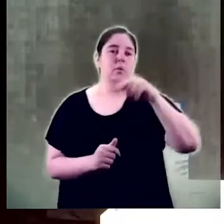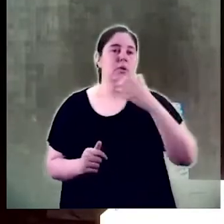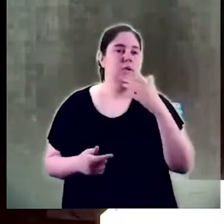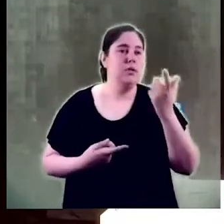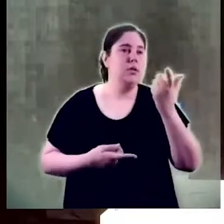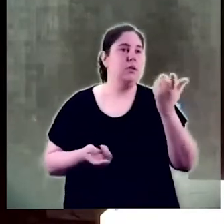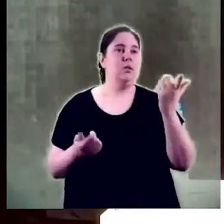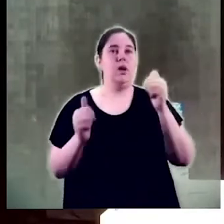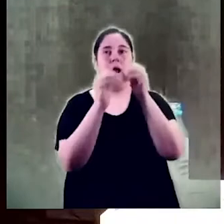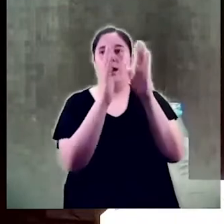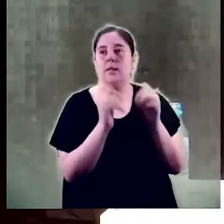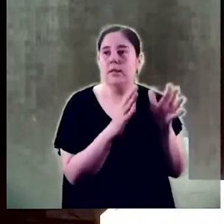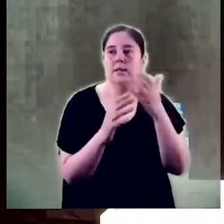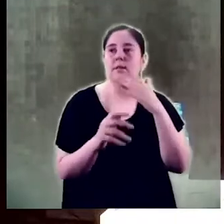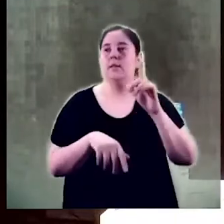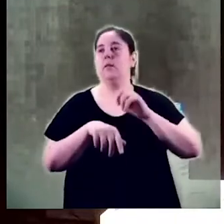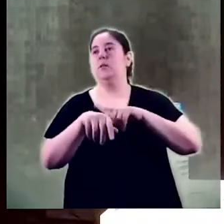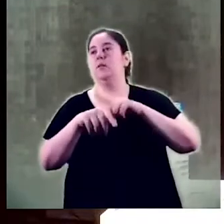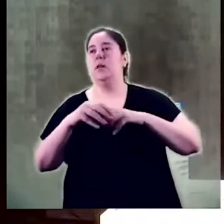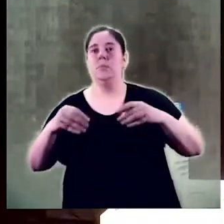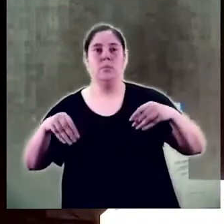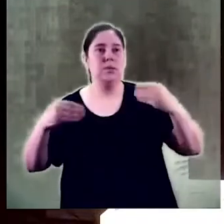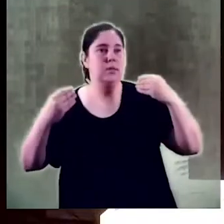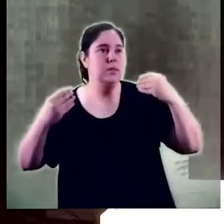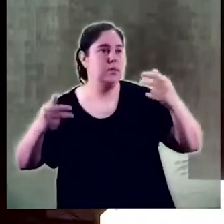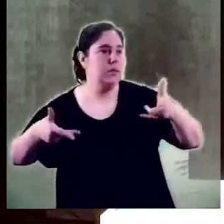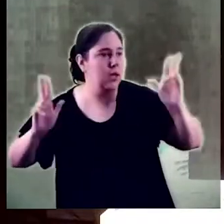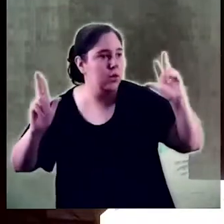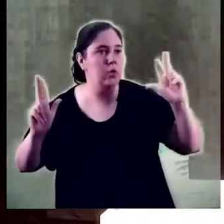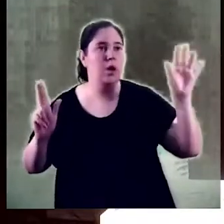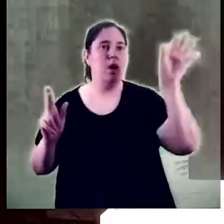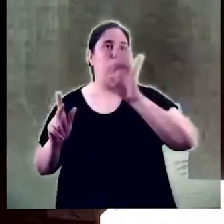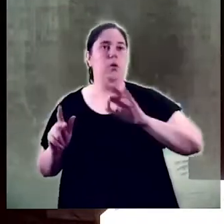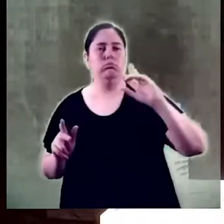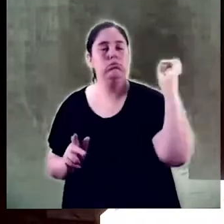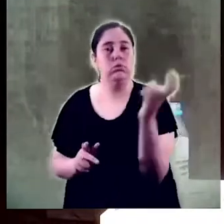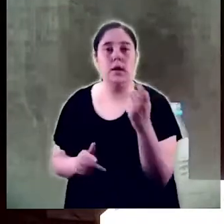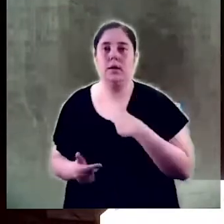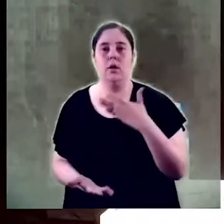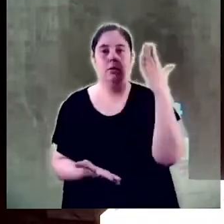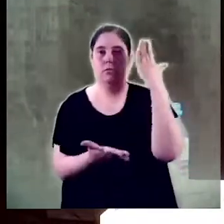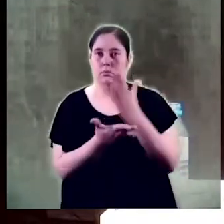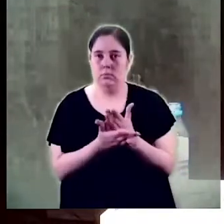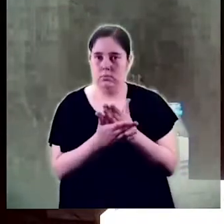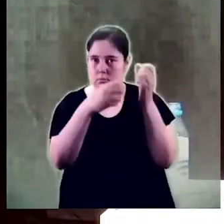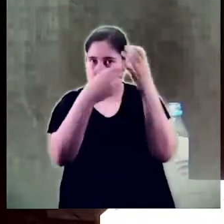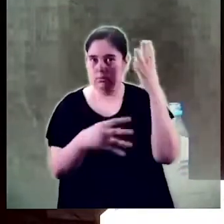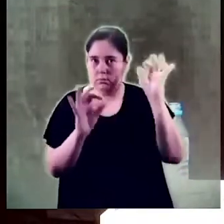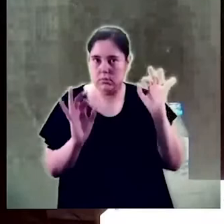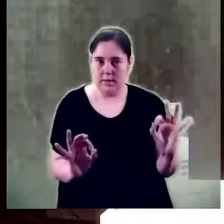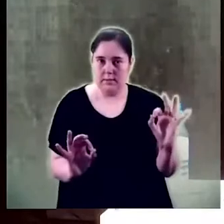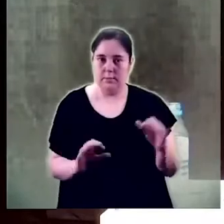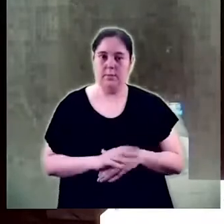associacions d'entitats d'educació en el temps lliure i associacions en centres educatius i maturo maturo